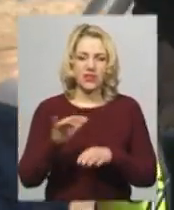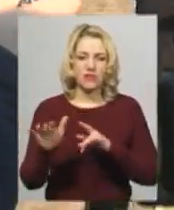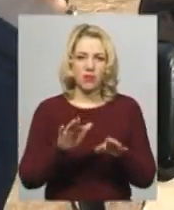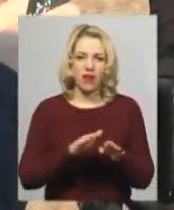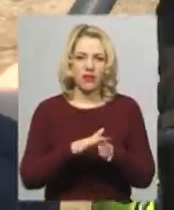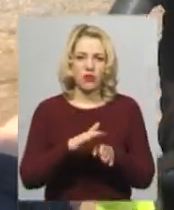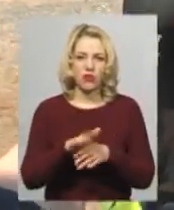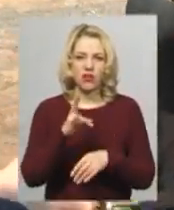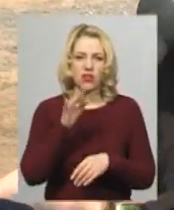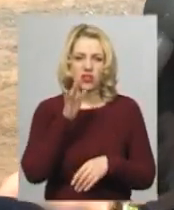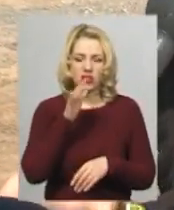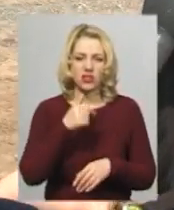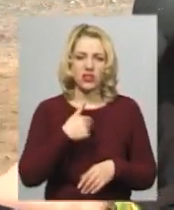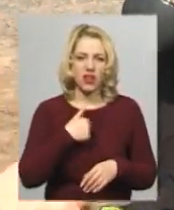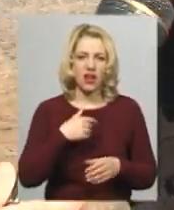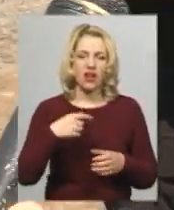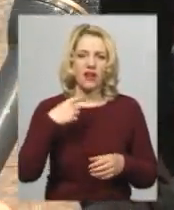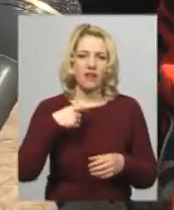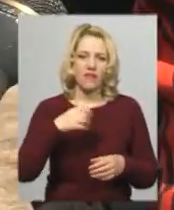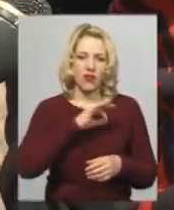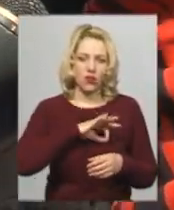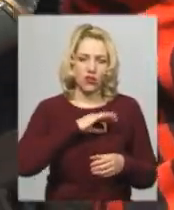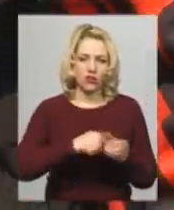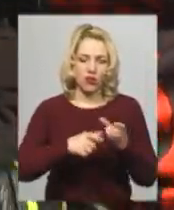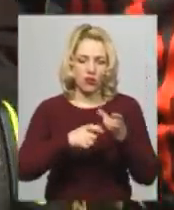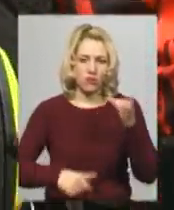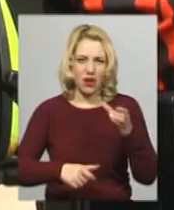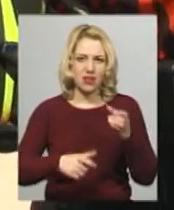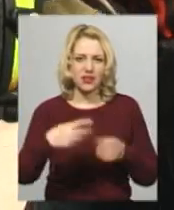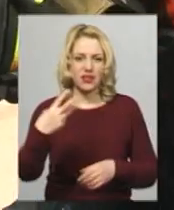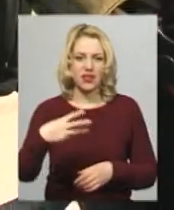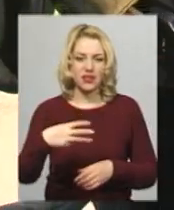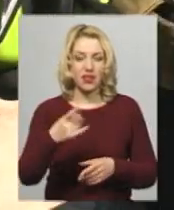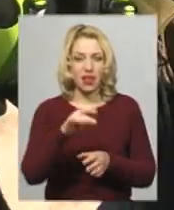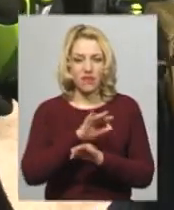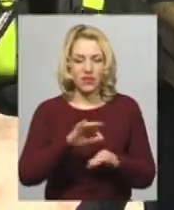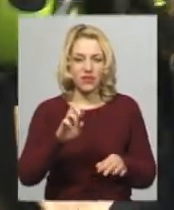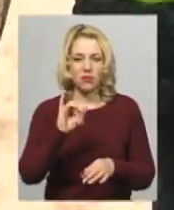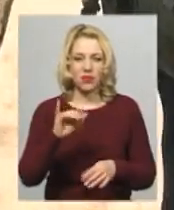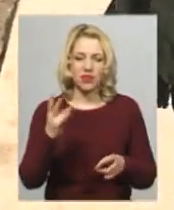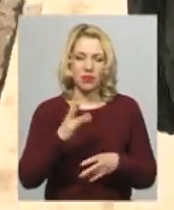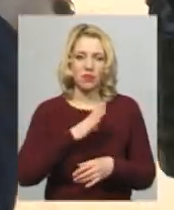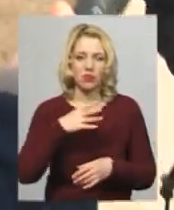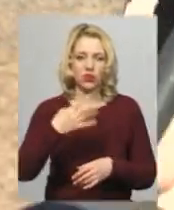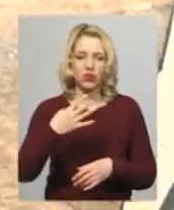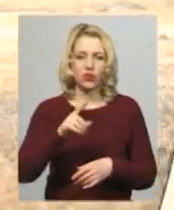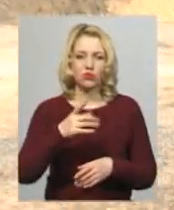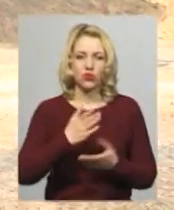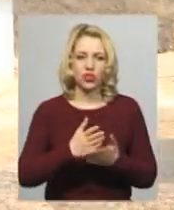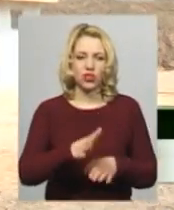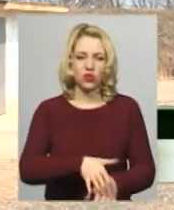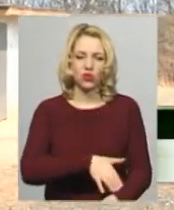особисто використовую магазини тридцятки. Віддалі для спорту треба було мати хоча б 40, тому що є довгі